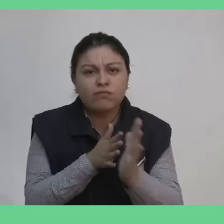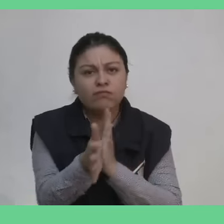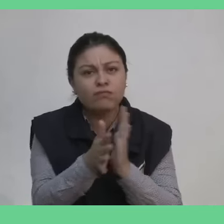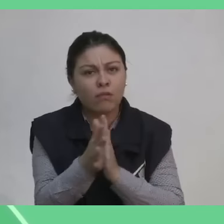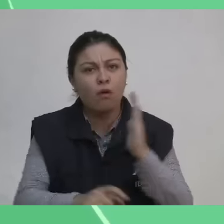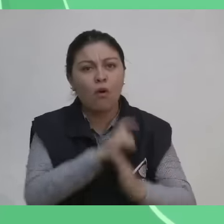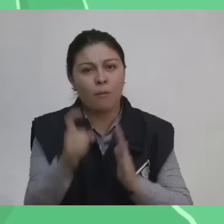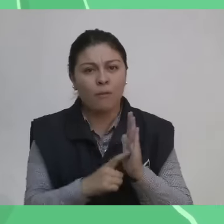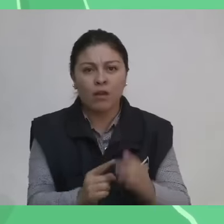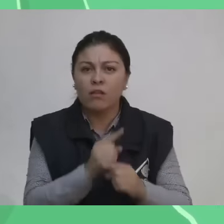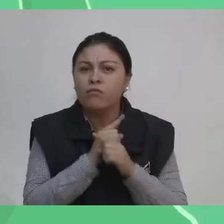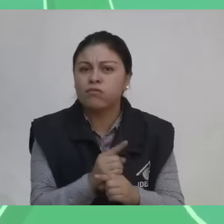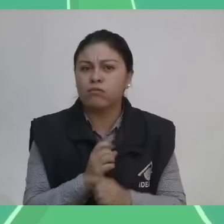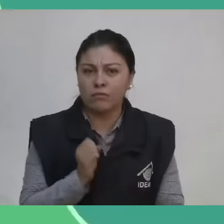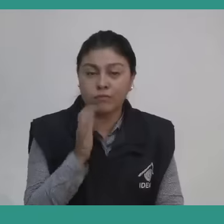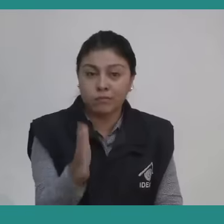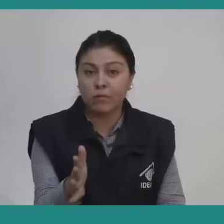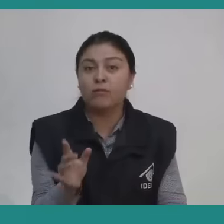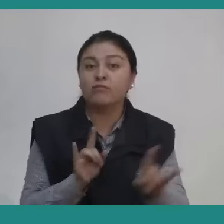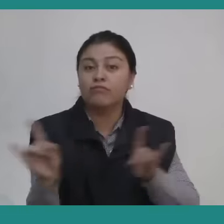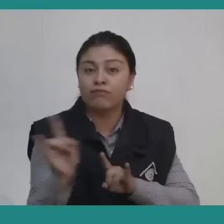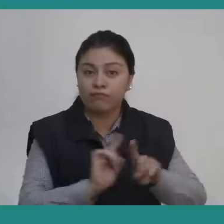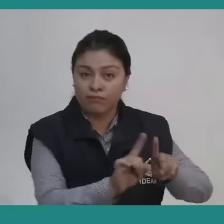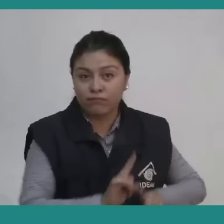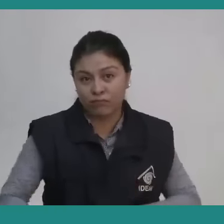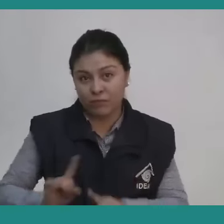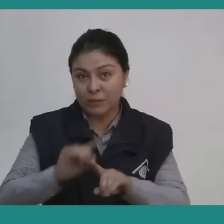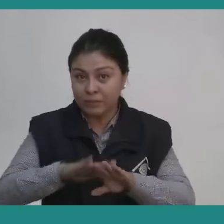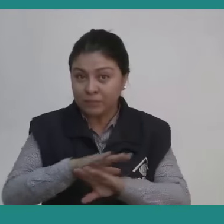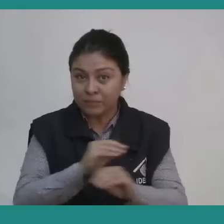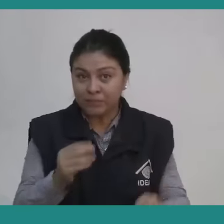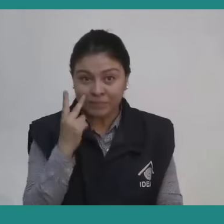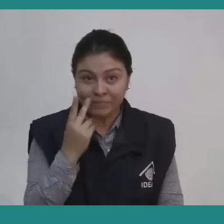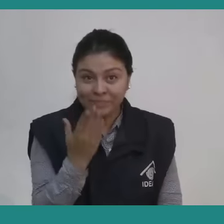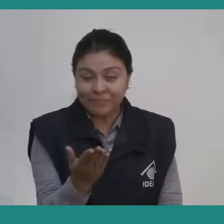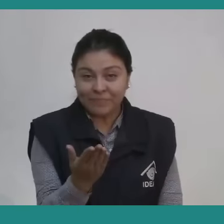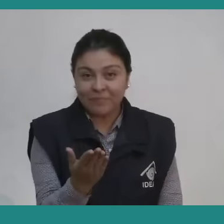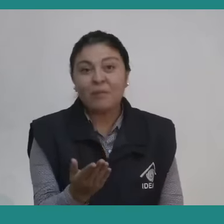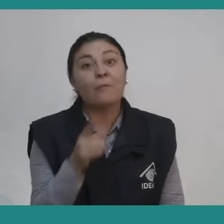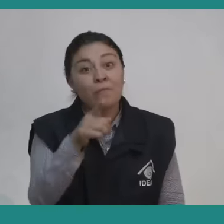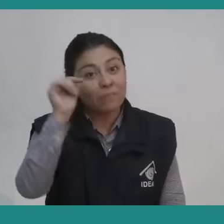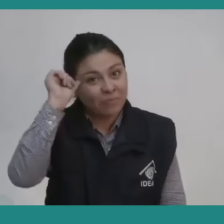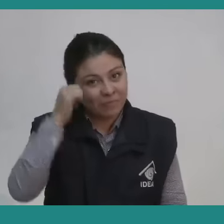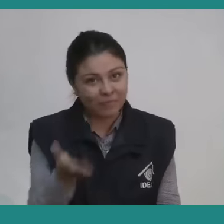recomendaciones y muchas opciones de interacción. Síganos a través de nuestras redes sociales.